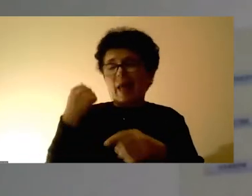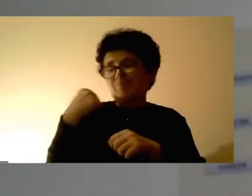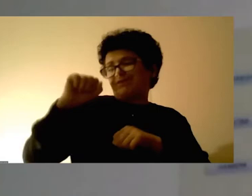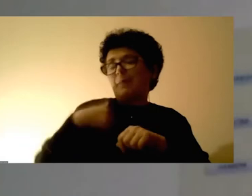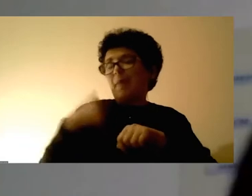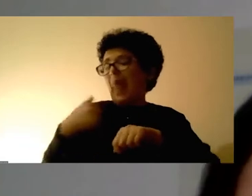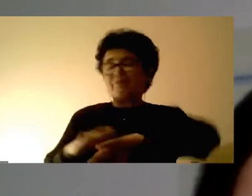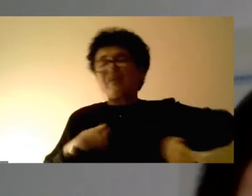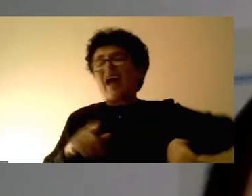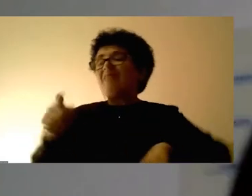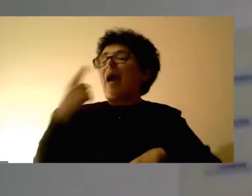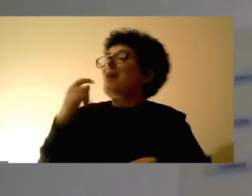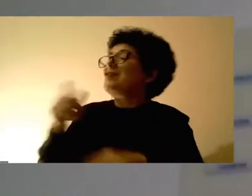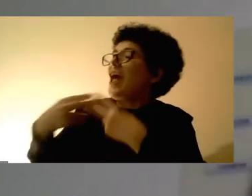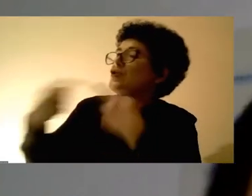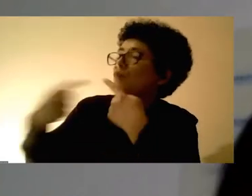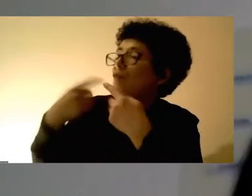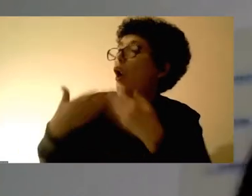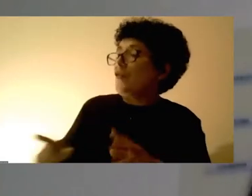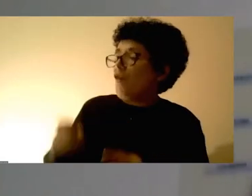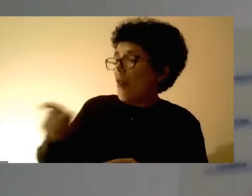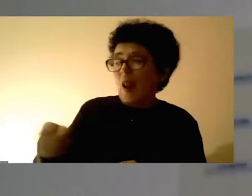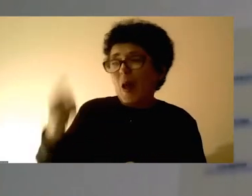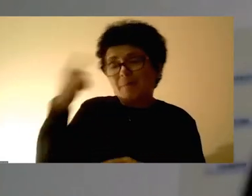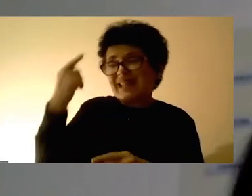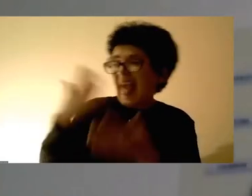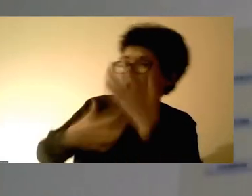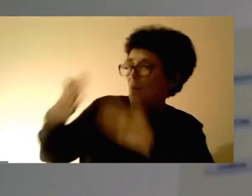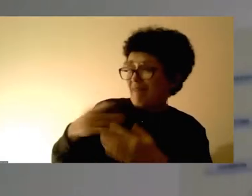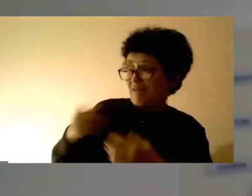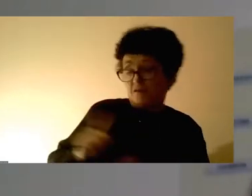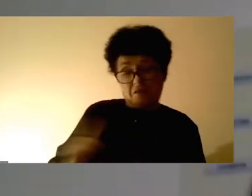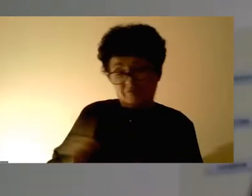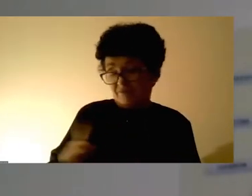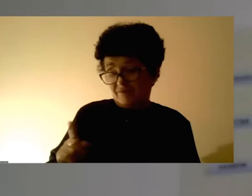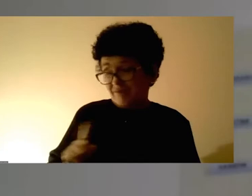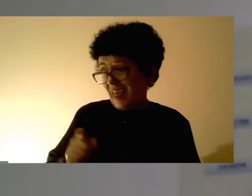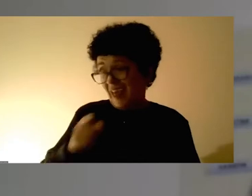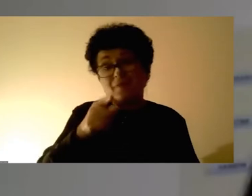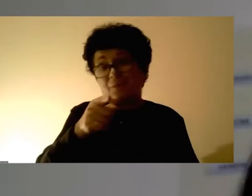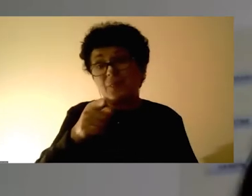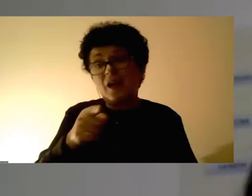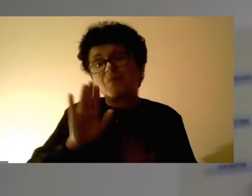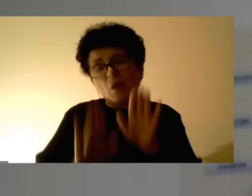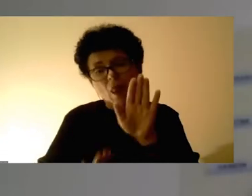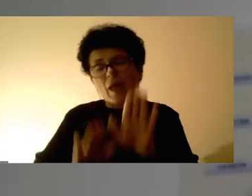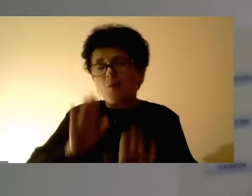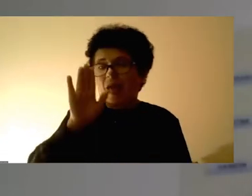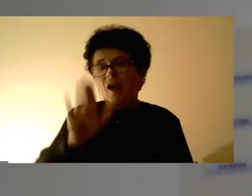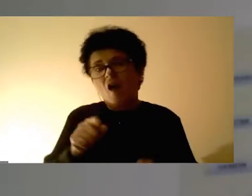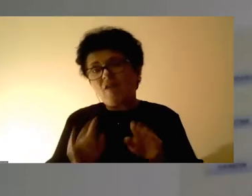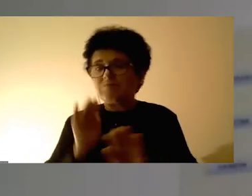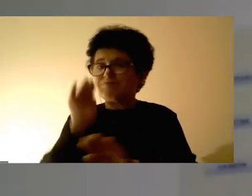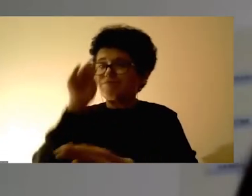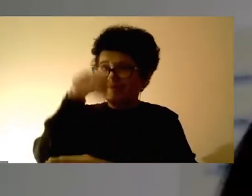осудени, или можебе етикетирани, за ка се вакви или такви. Тоа со тек на времето и тоа полека го надменуваме.